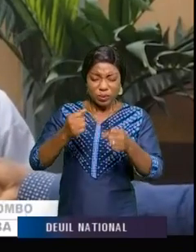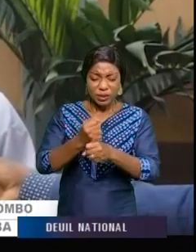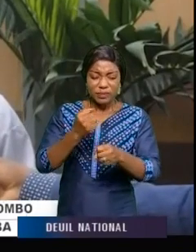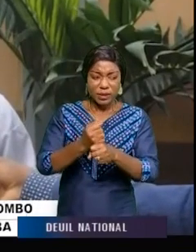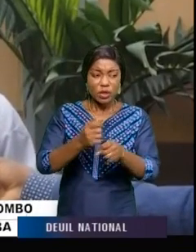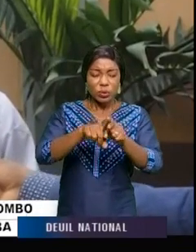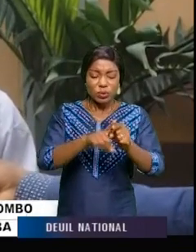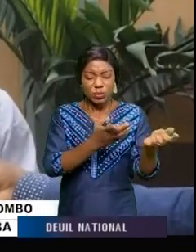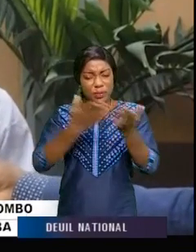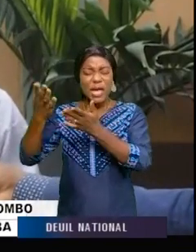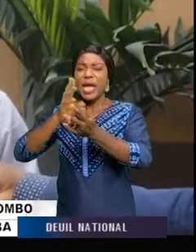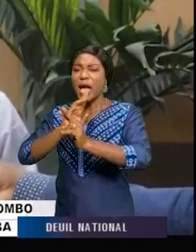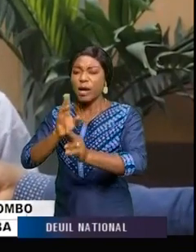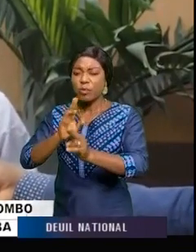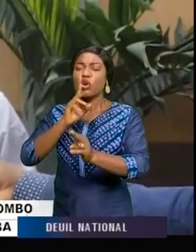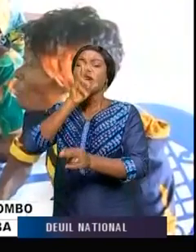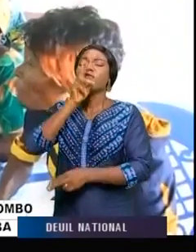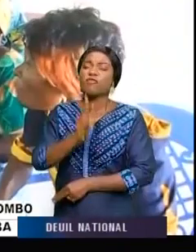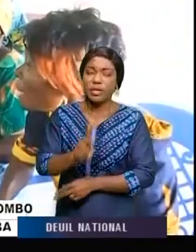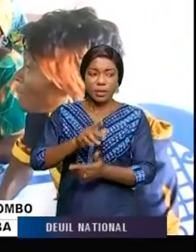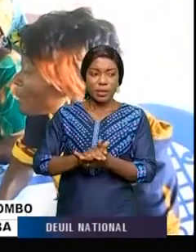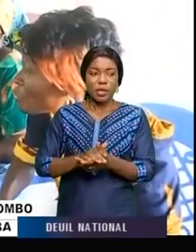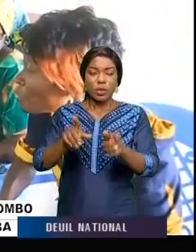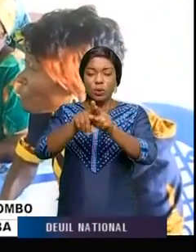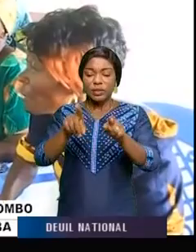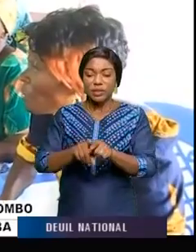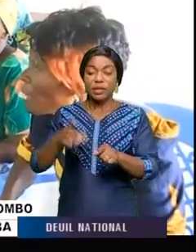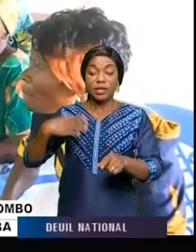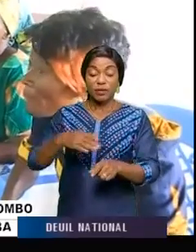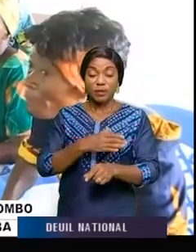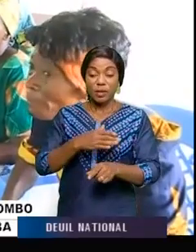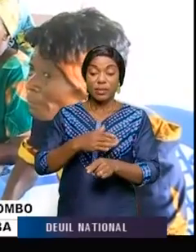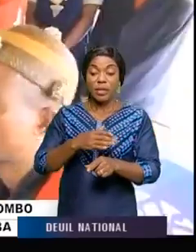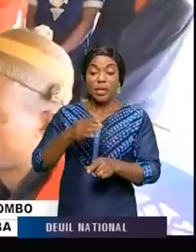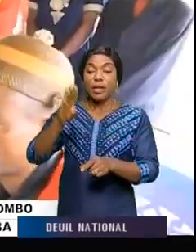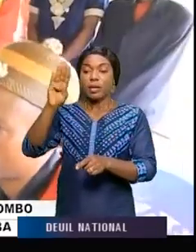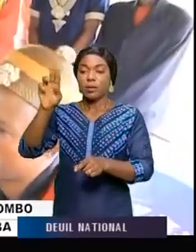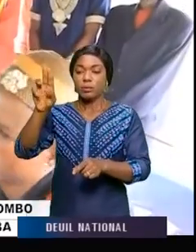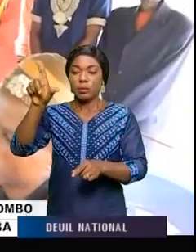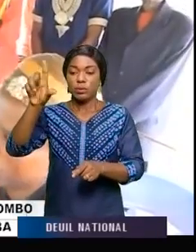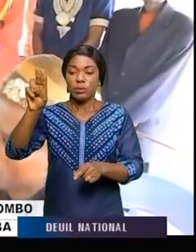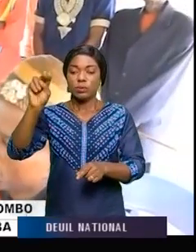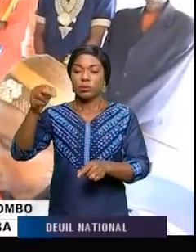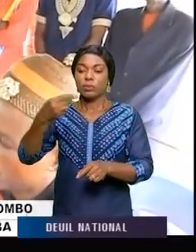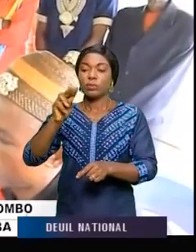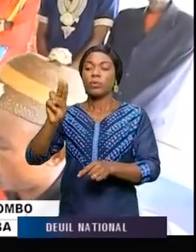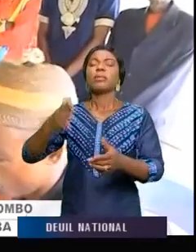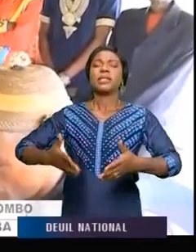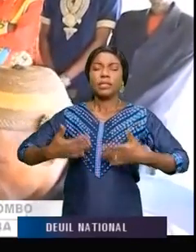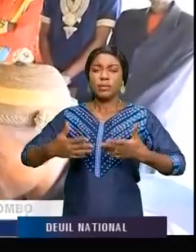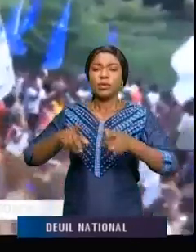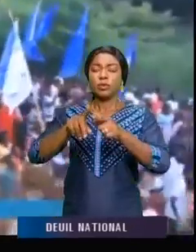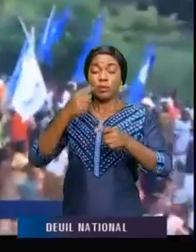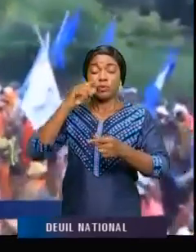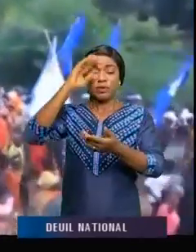un apport qui est le concret. Les femmes de Boulungou, toutes satisfaites de voir leurs fils revenir